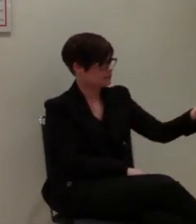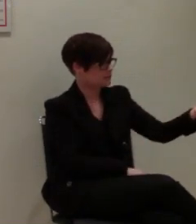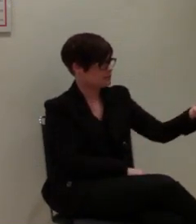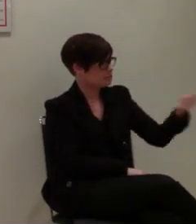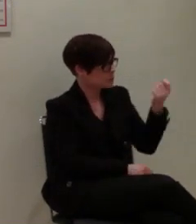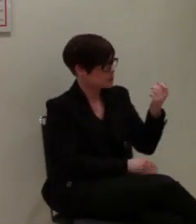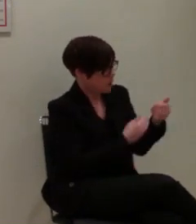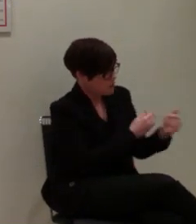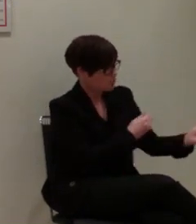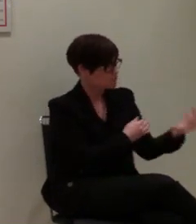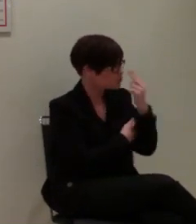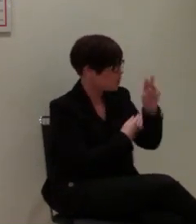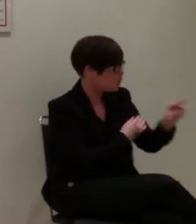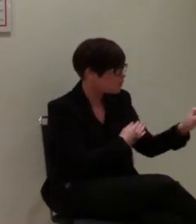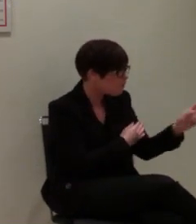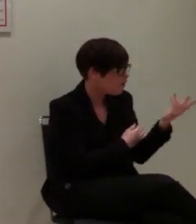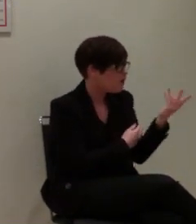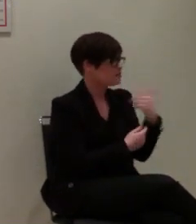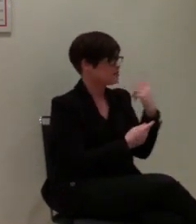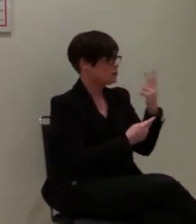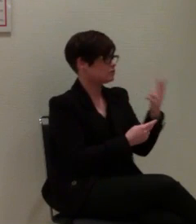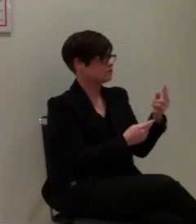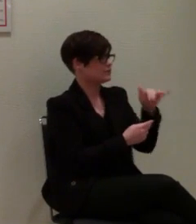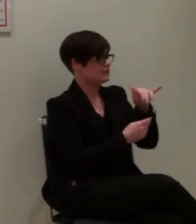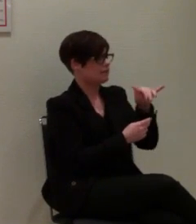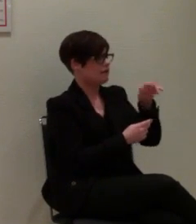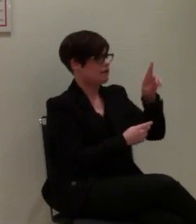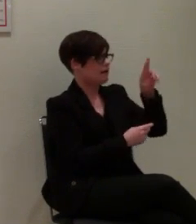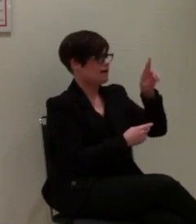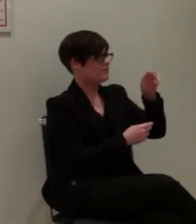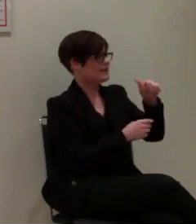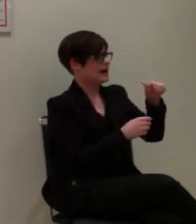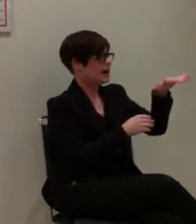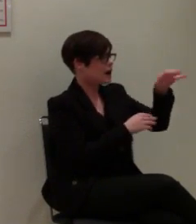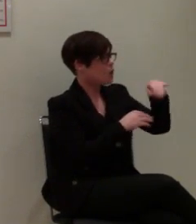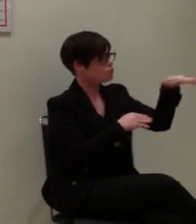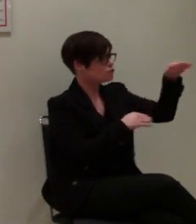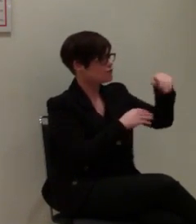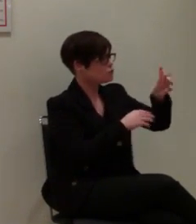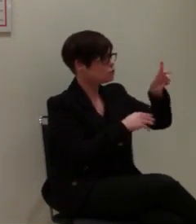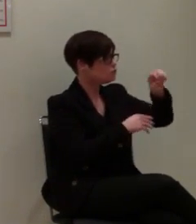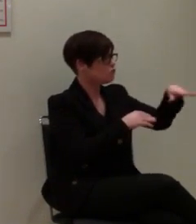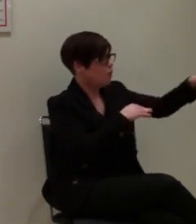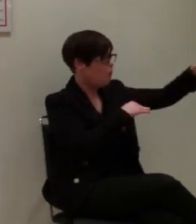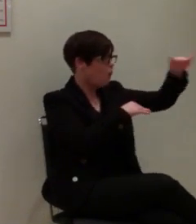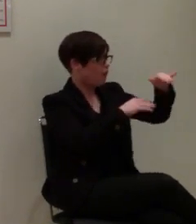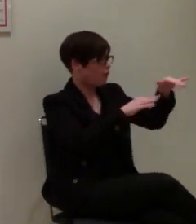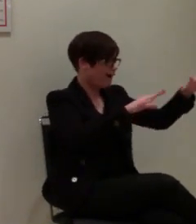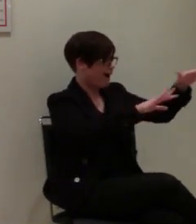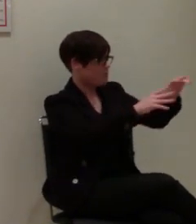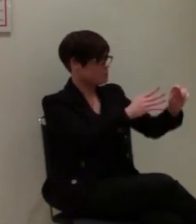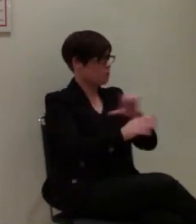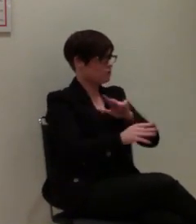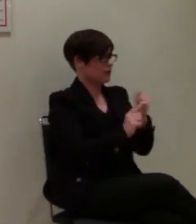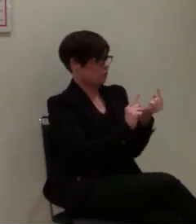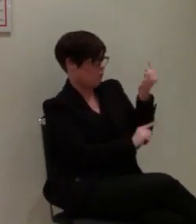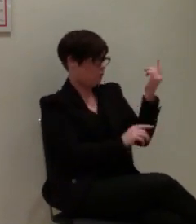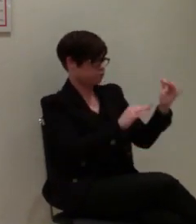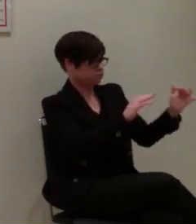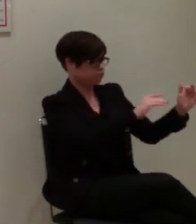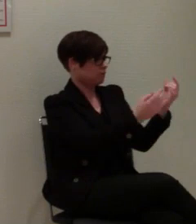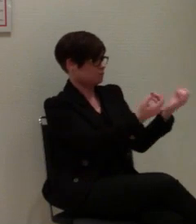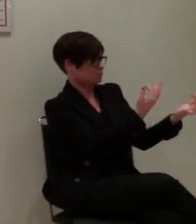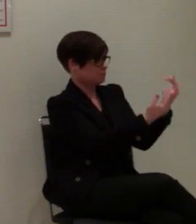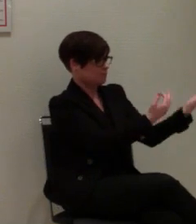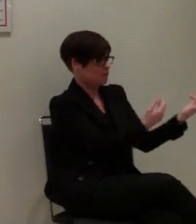man sich hier anguckt, erinnert es einen eher an Raumschiff Enterprise als an eine Leitstelle. Also es ist schon beeindruckend, was Sie da